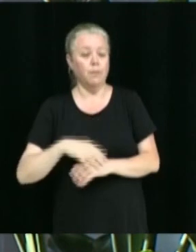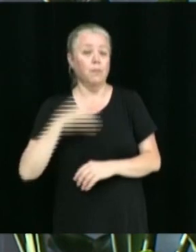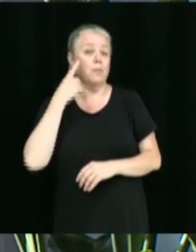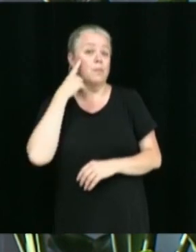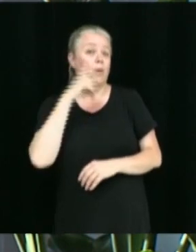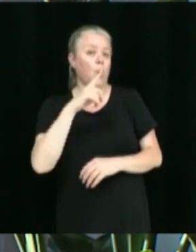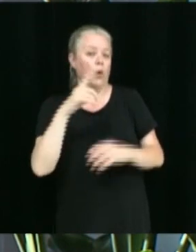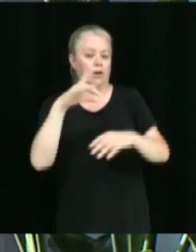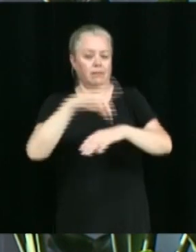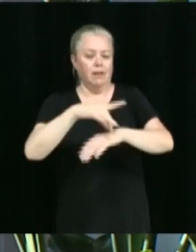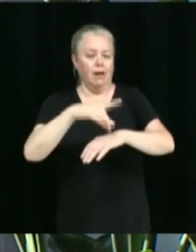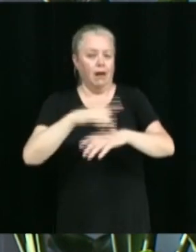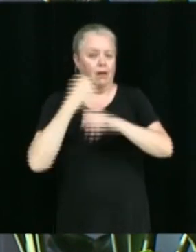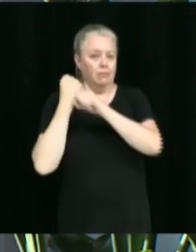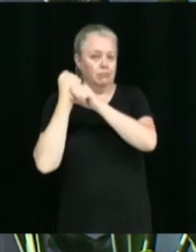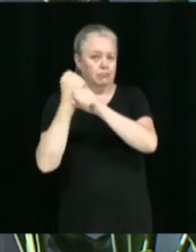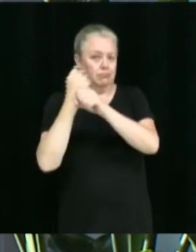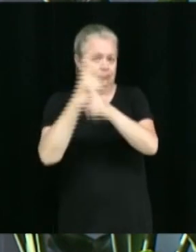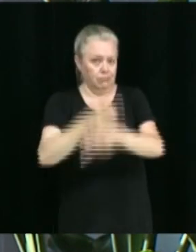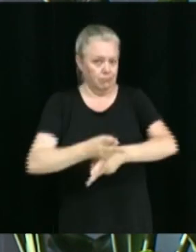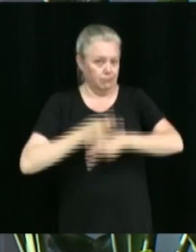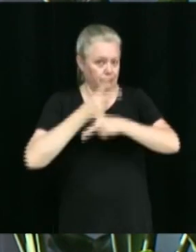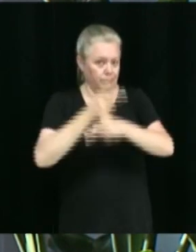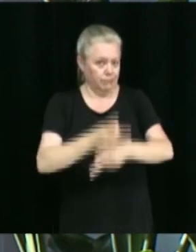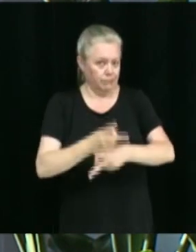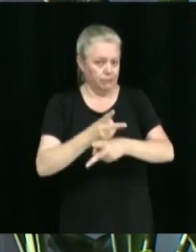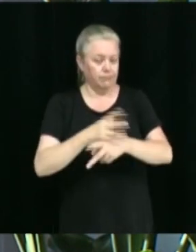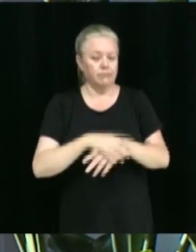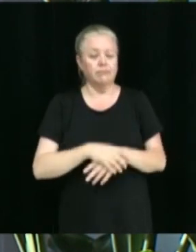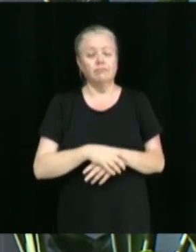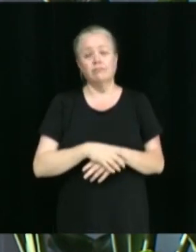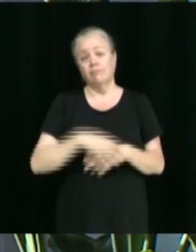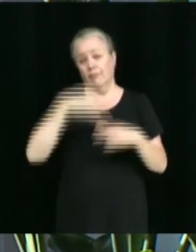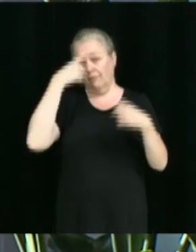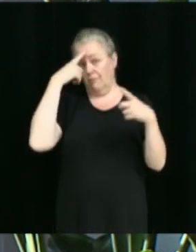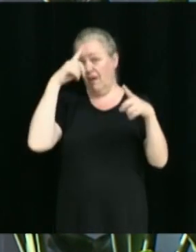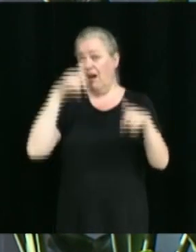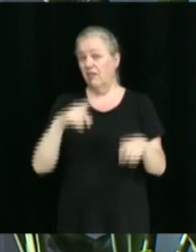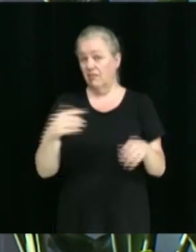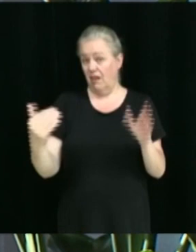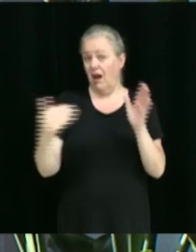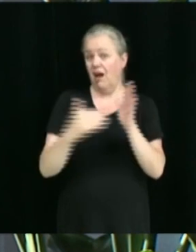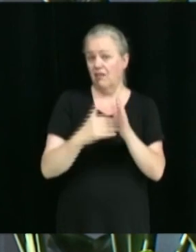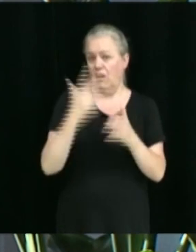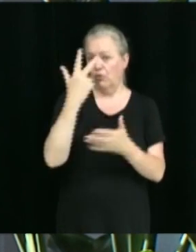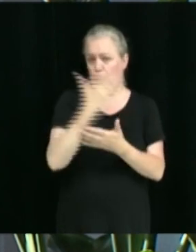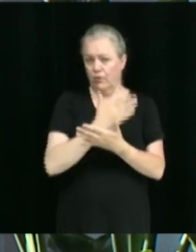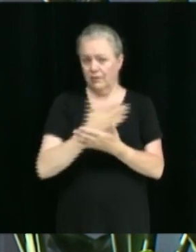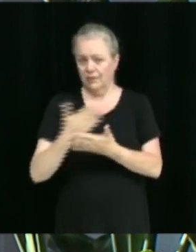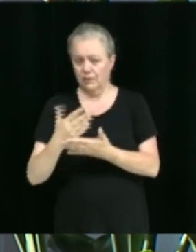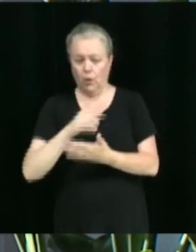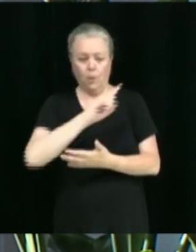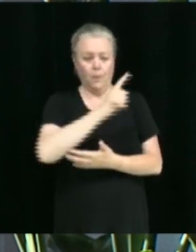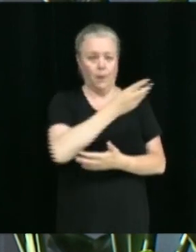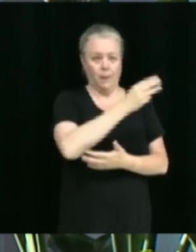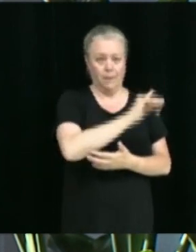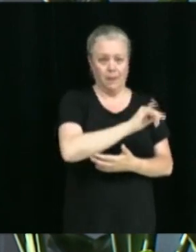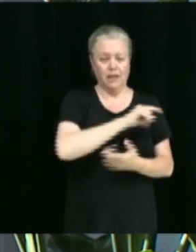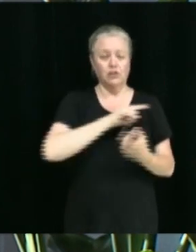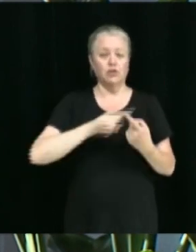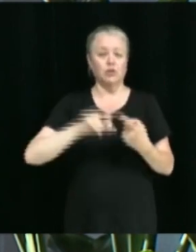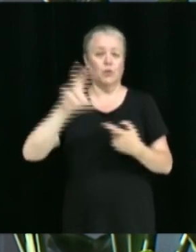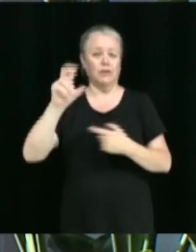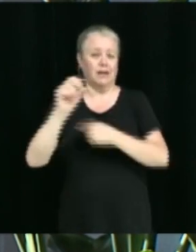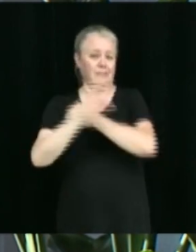'entretien des terrains de baseball municipaux. Cette entente étant valide encore pour trois saisons, du 1er mai au 30 septembre